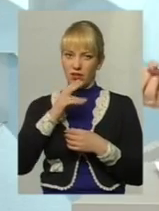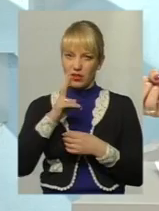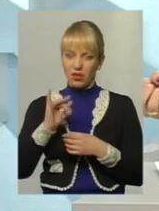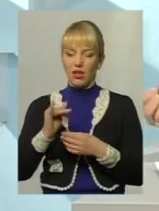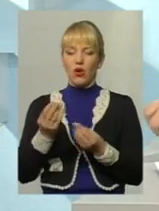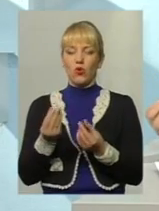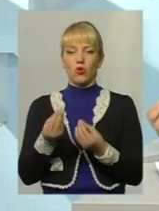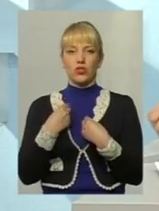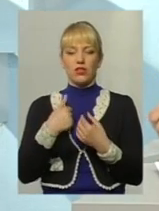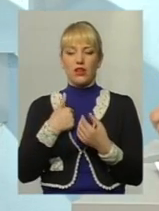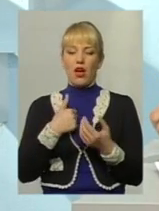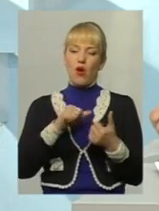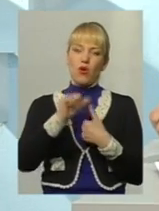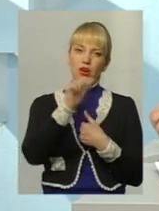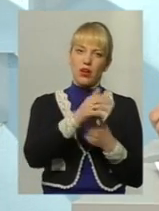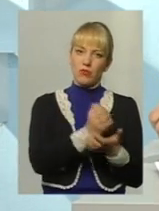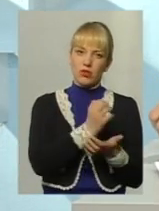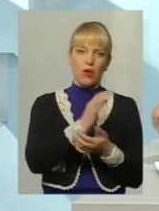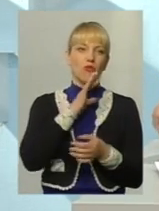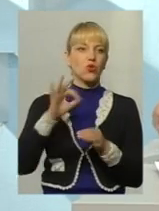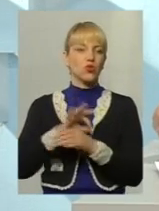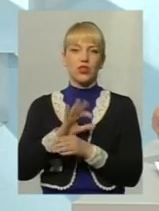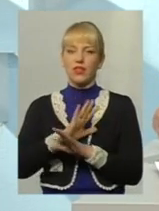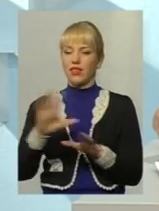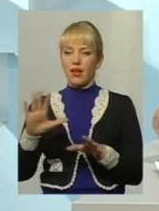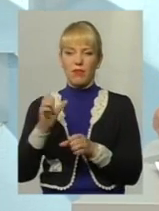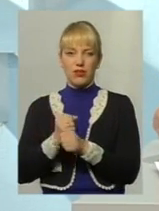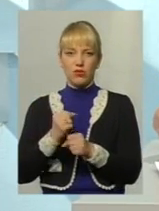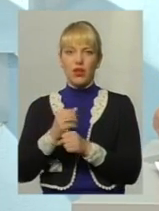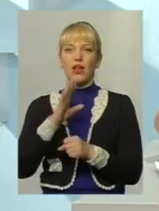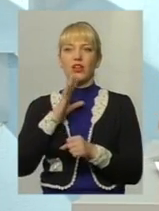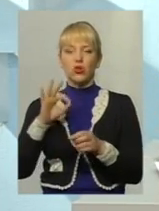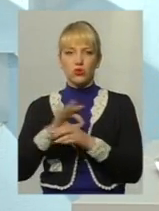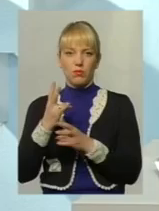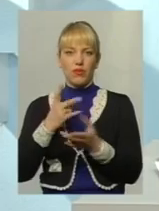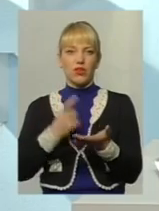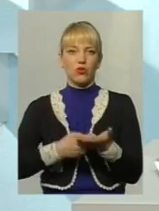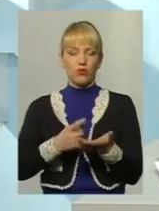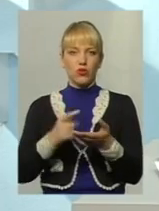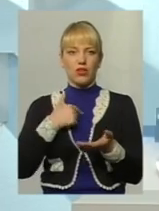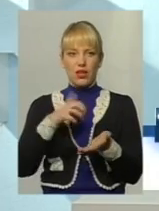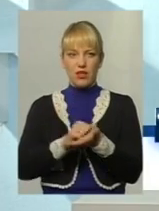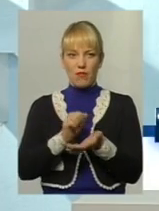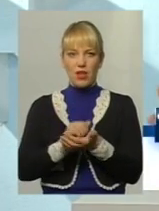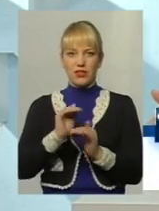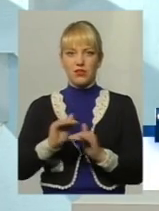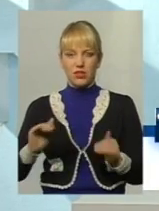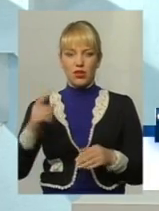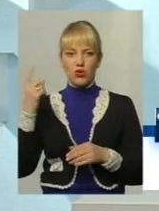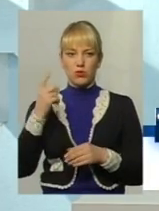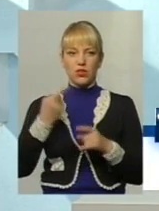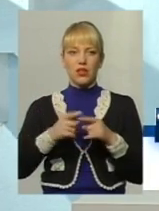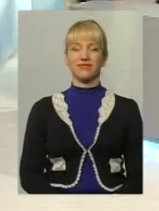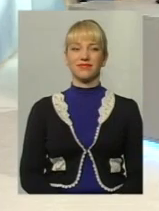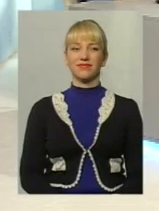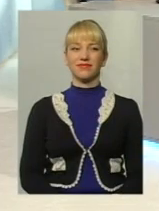я набув їх окремо, дружина нічого не працювала. І дружина змушена доводити, що я займалася дітьми, господарством, і це наше